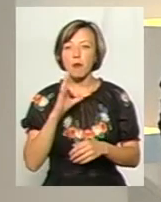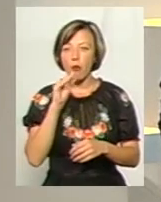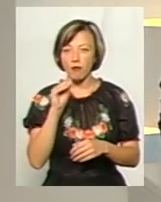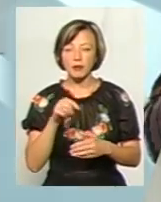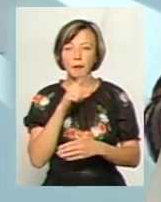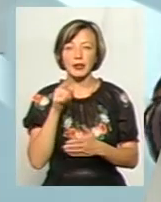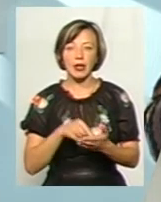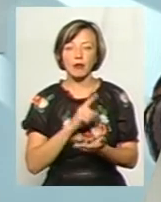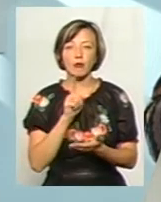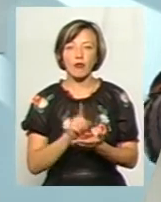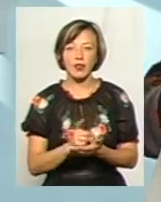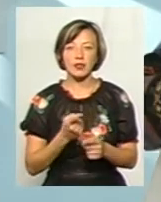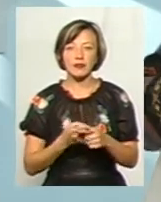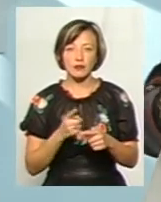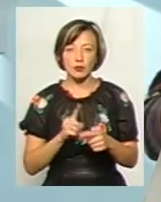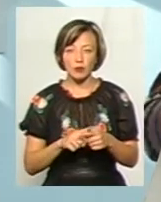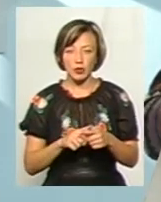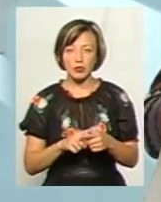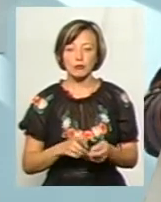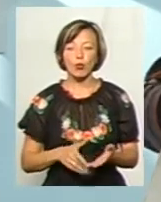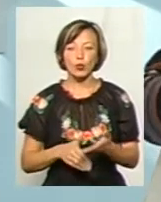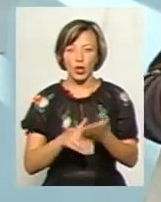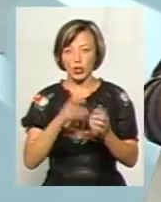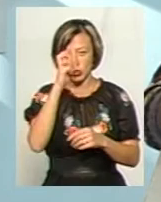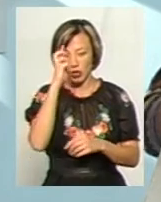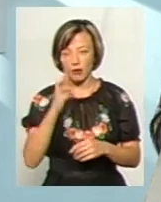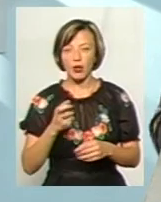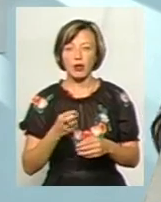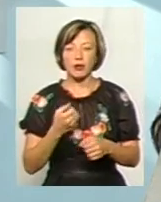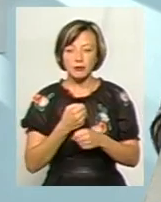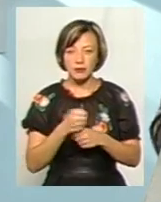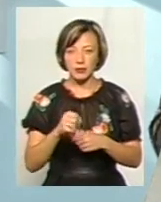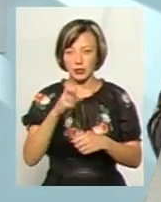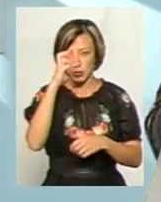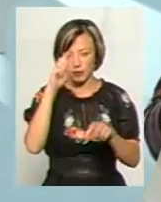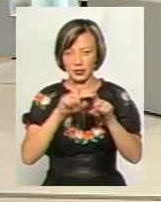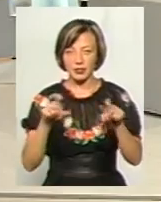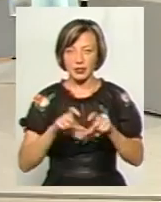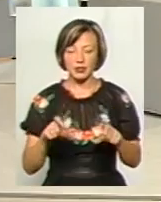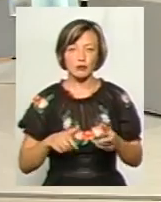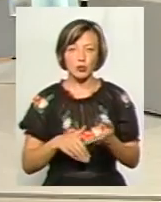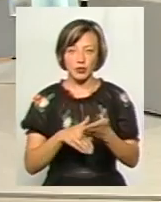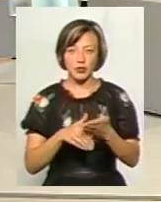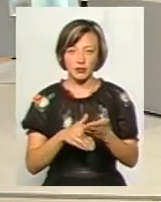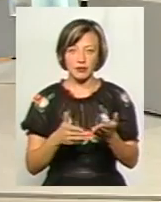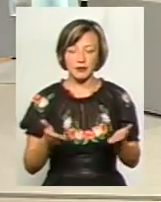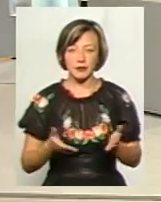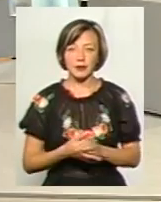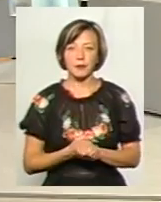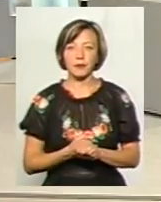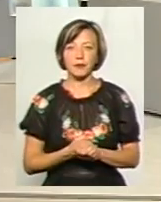ми повинні в цьому спонукати нашу державу, підштовхувати наші державні інституції до того, щоб вони